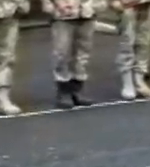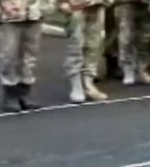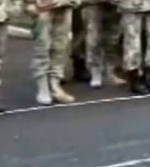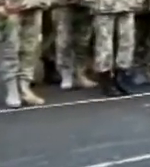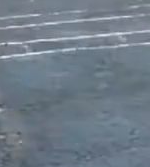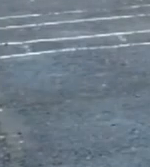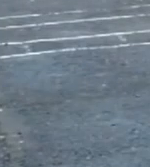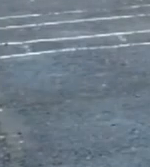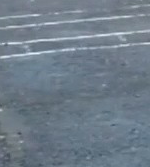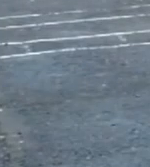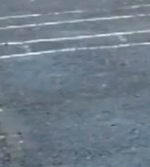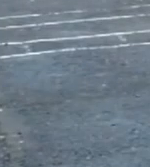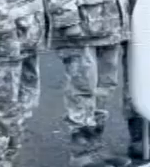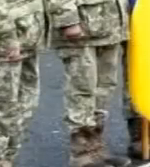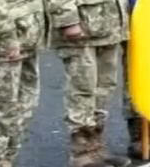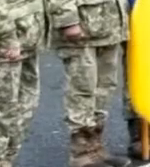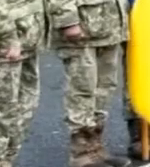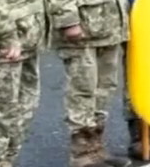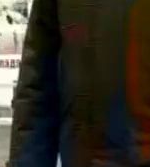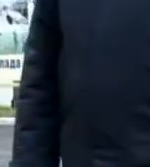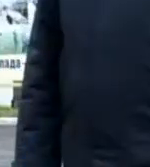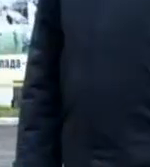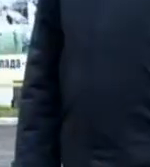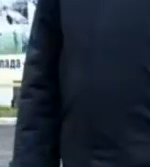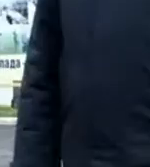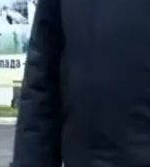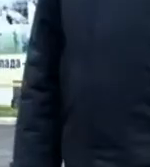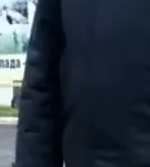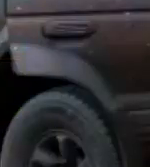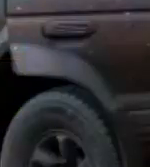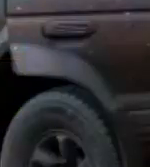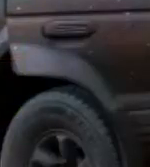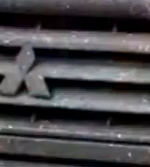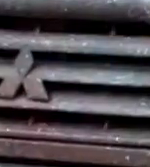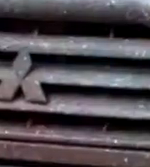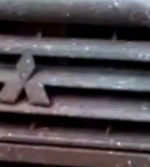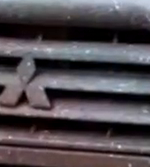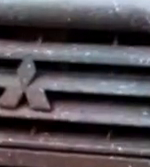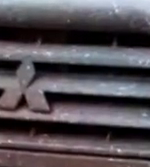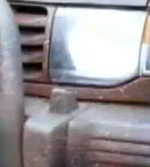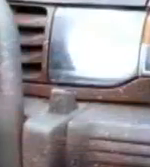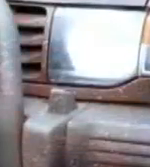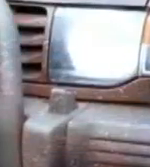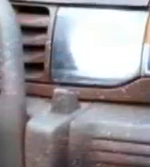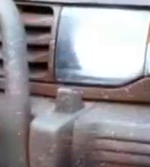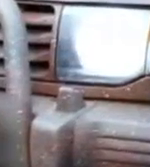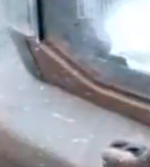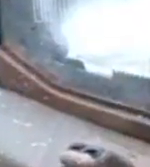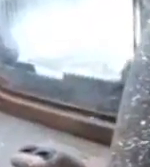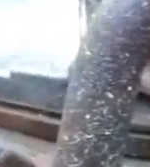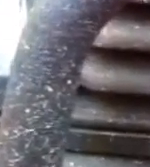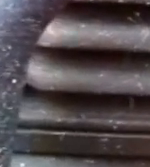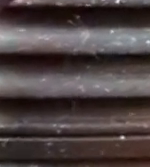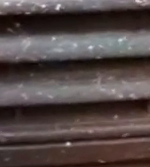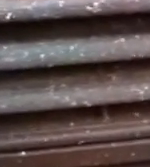необхідним, розповідає заступник командира військової частини Анатолій Загурський. Проте такий малогабаритний та потужний автотранспорт в